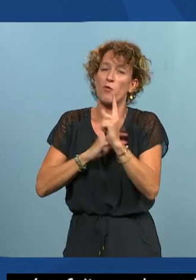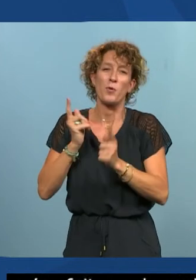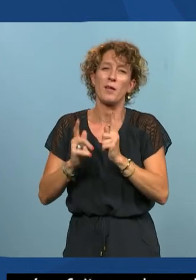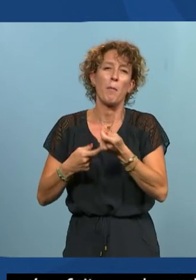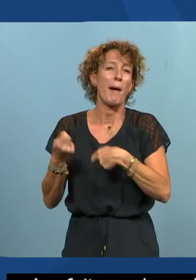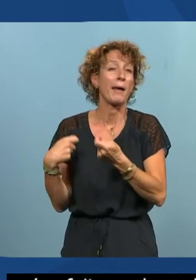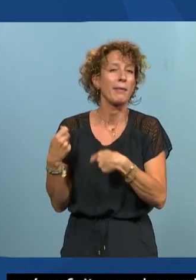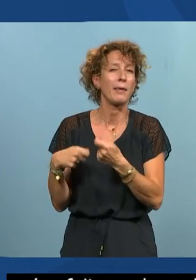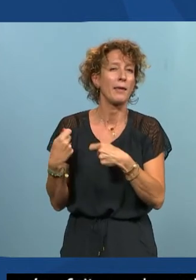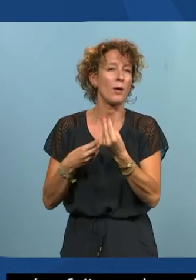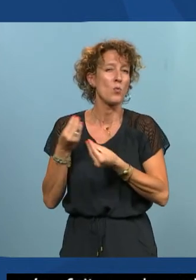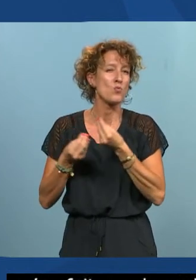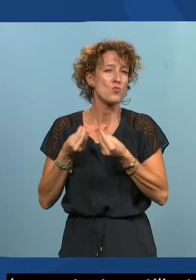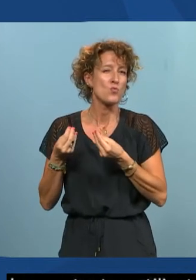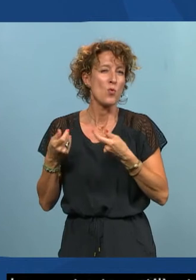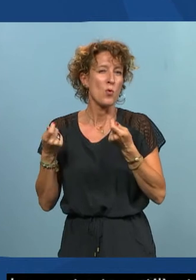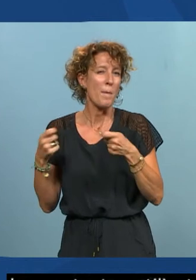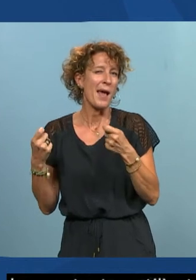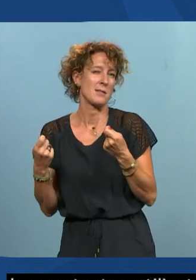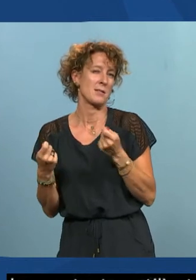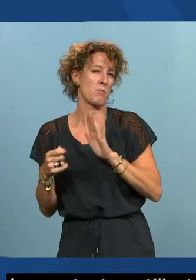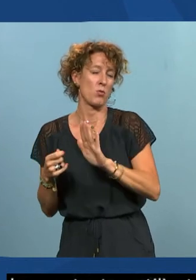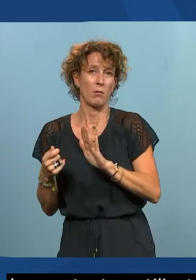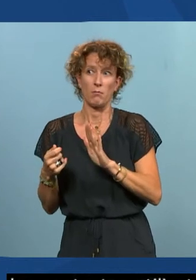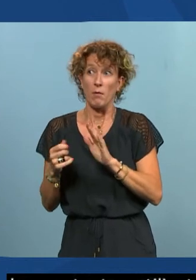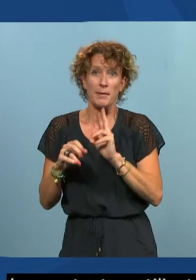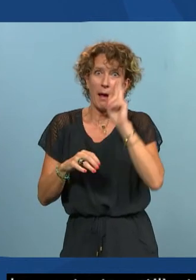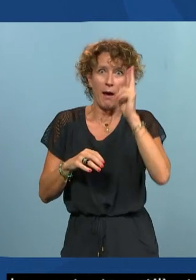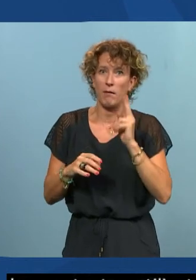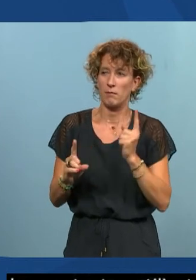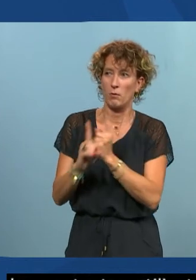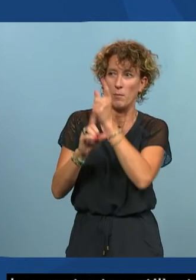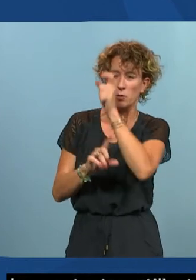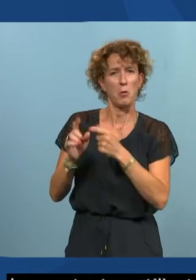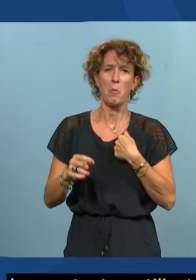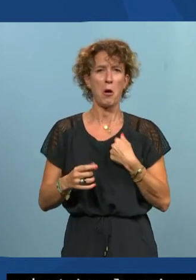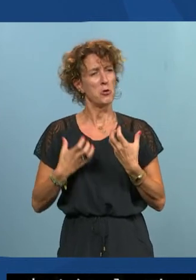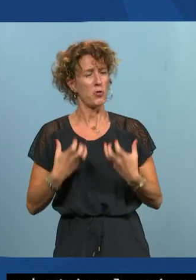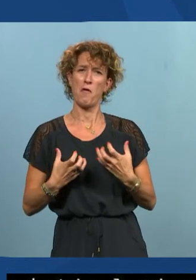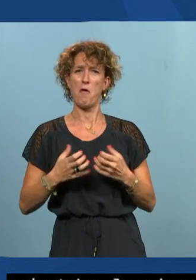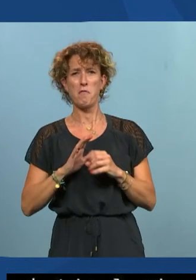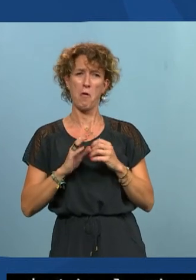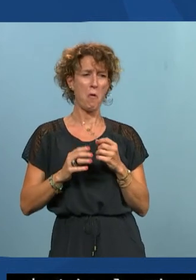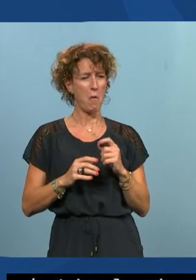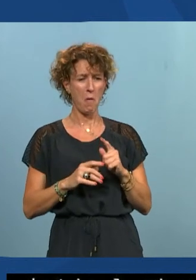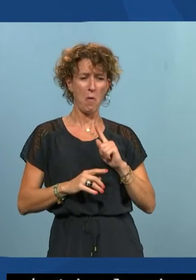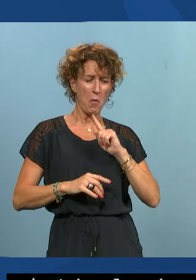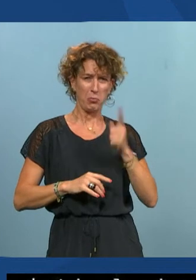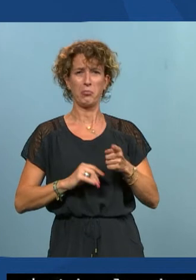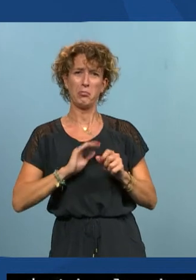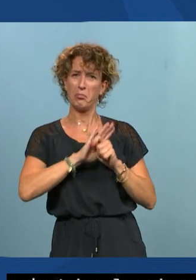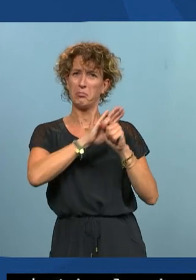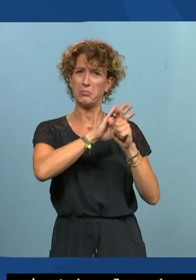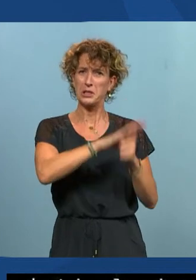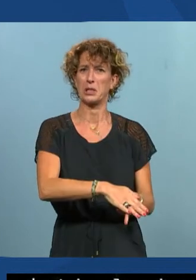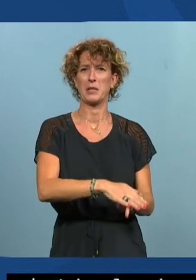ou certaines branches commerciales pures je vois rarement des gens qui disent je veux nuire ou je veux faire de la discrimination tout le